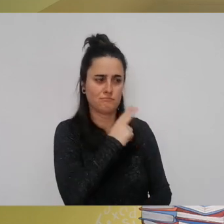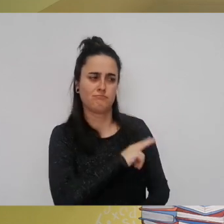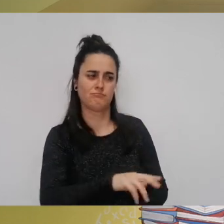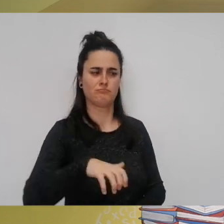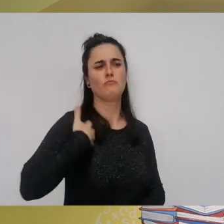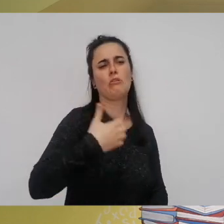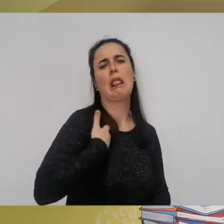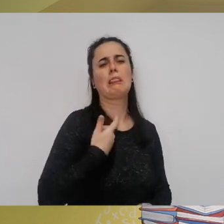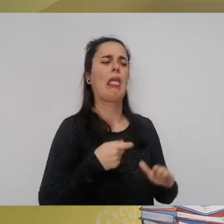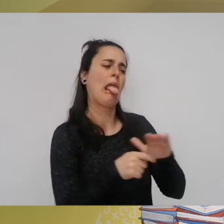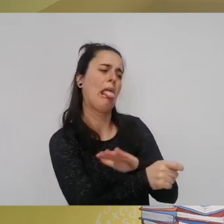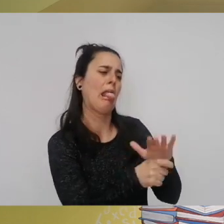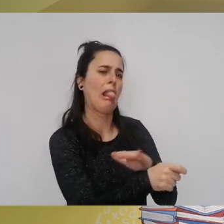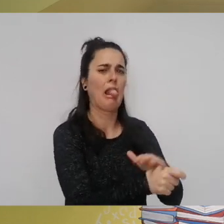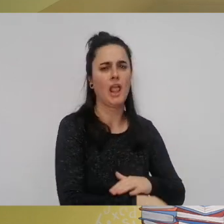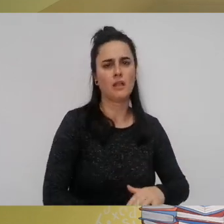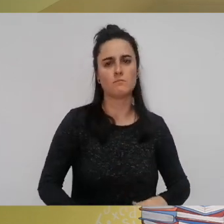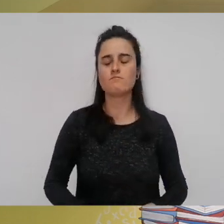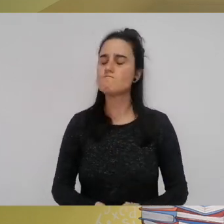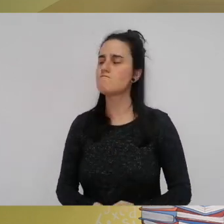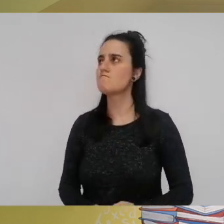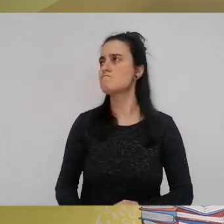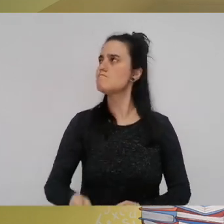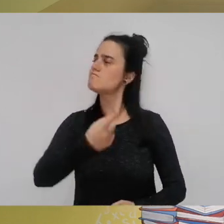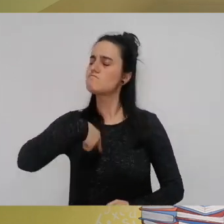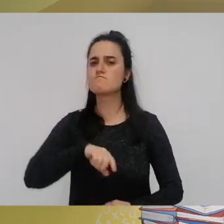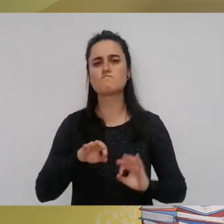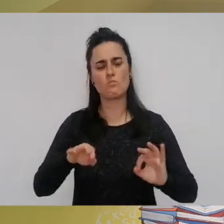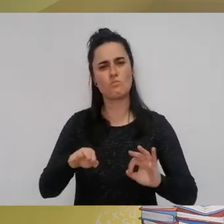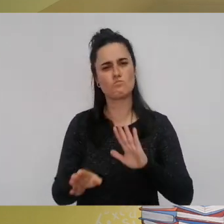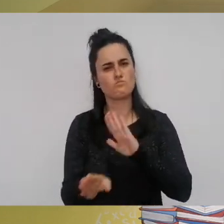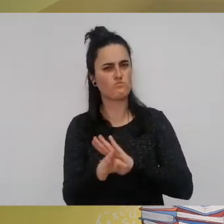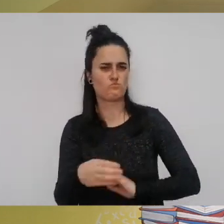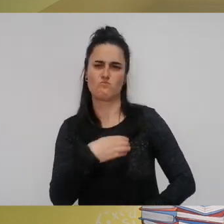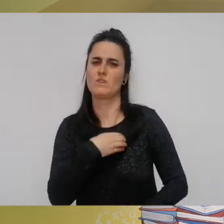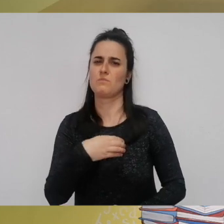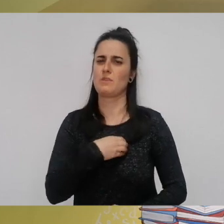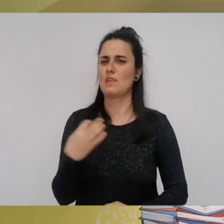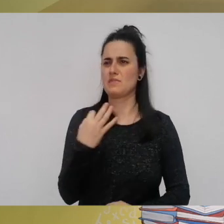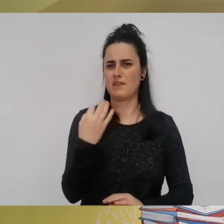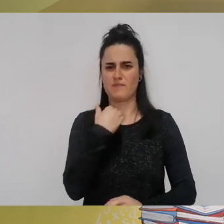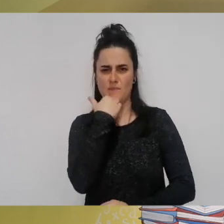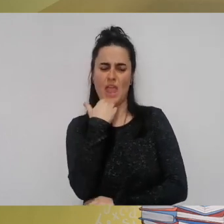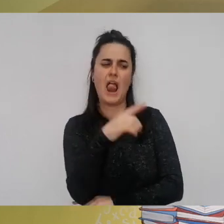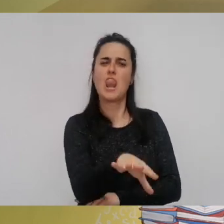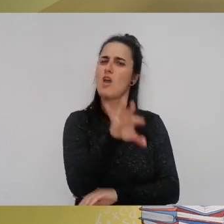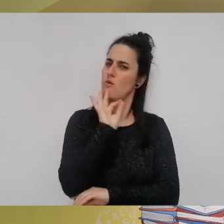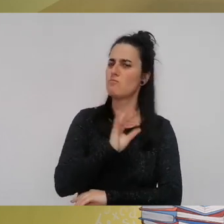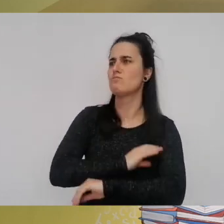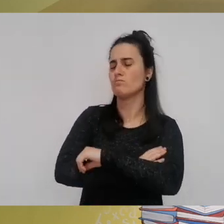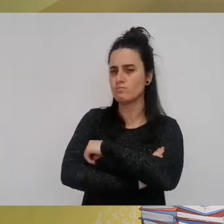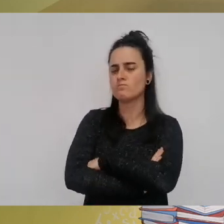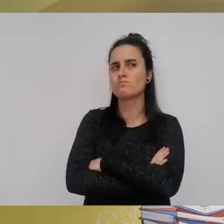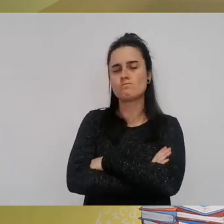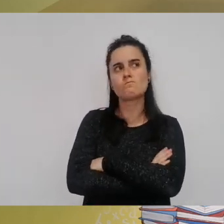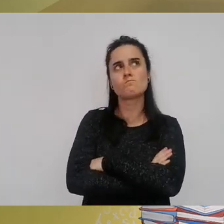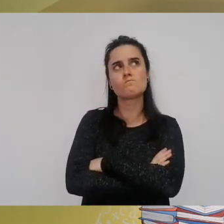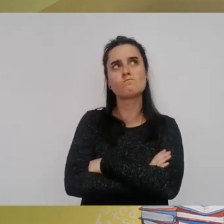horrela ezin dugu jarretu zerbait egin behar dugu irabakizuten batzarbatean